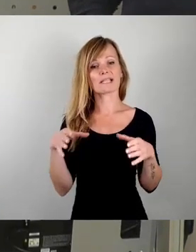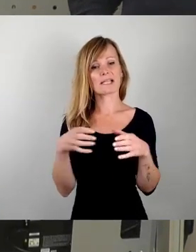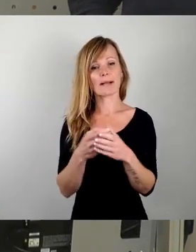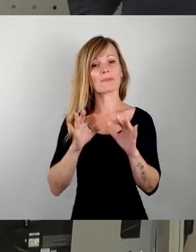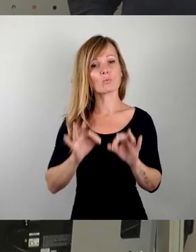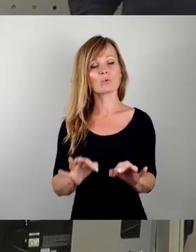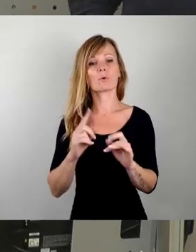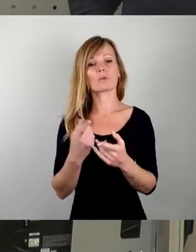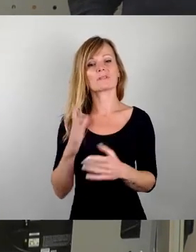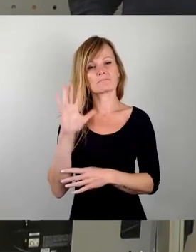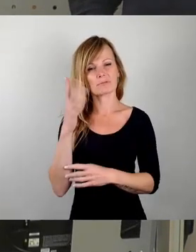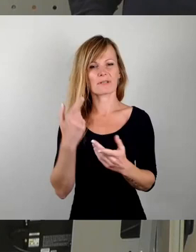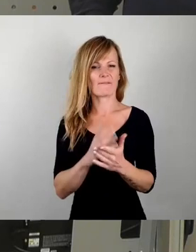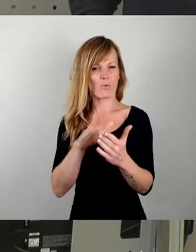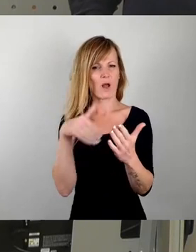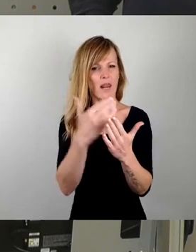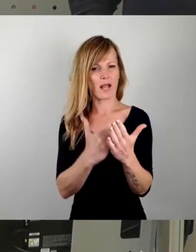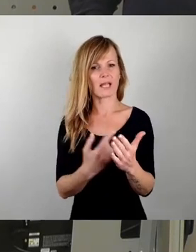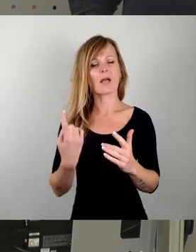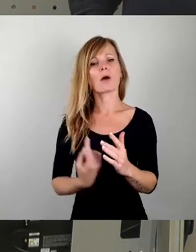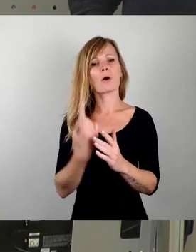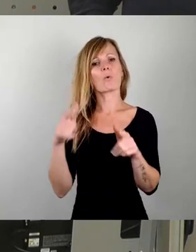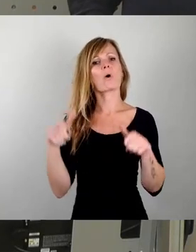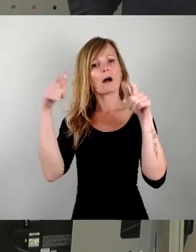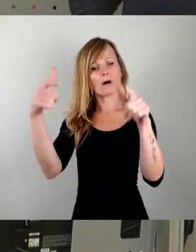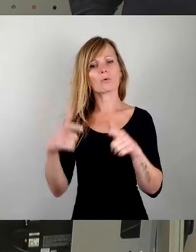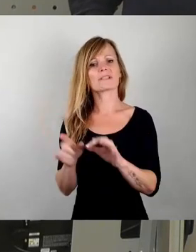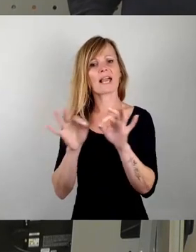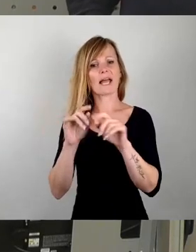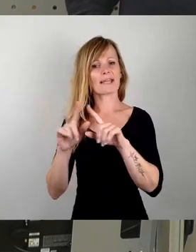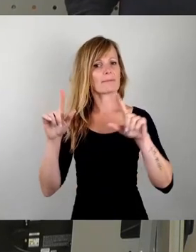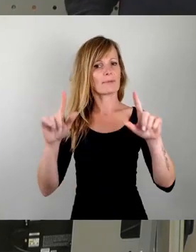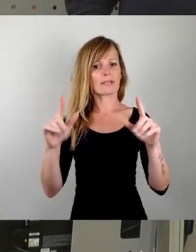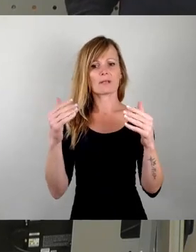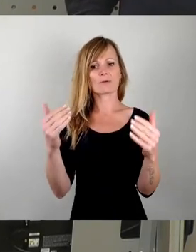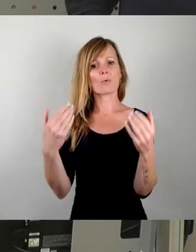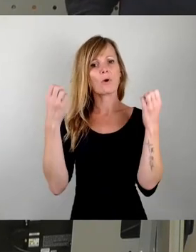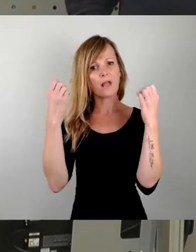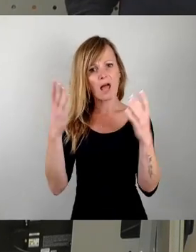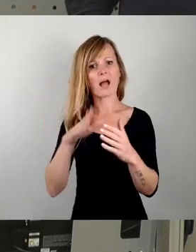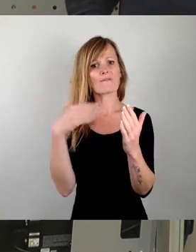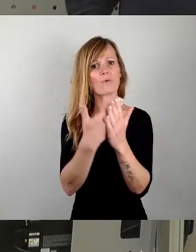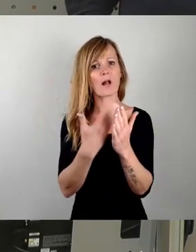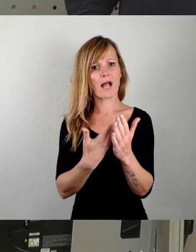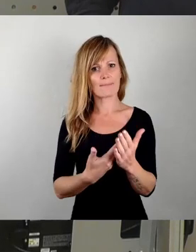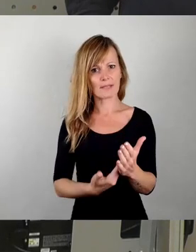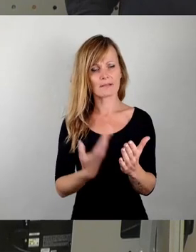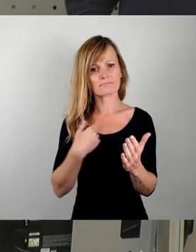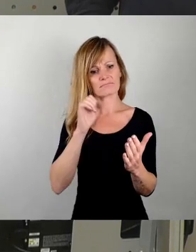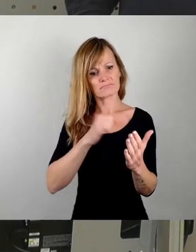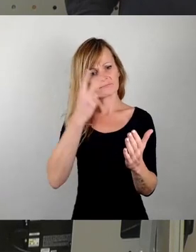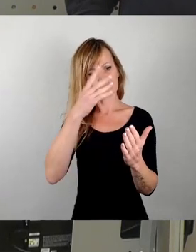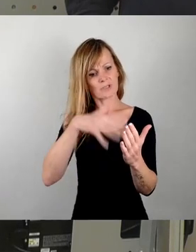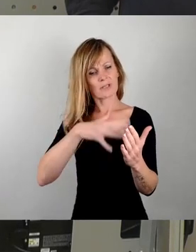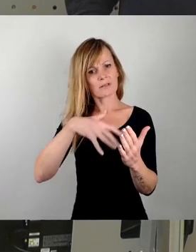gelungene Vorlage. Das Hochhausleitbild hat nach klaren und nachvollziehbaren Vorgaben aus städtebaulicher Sicht